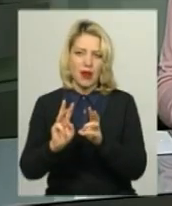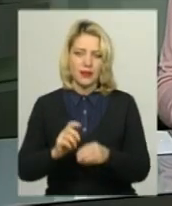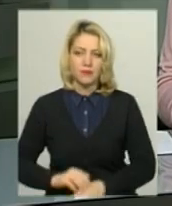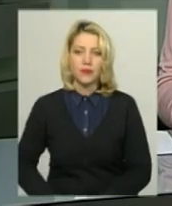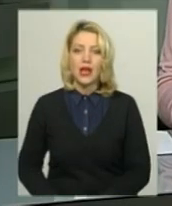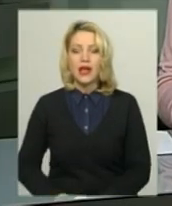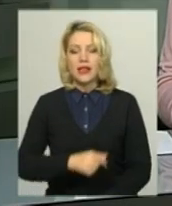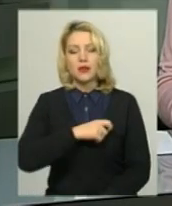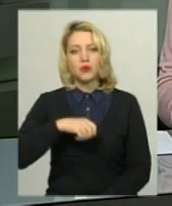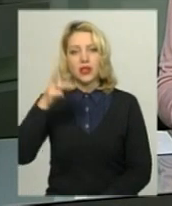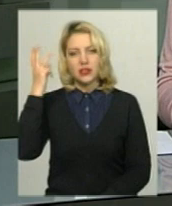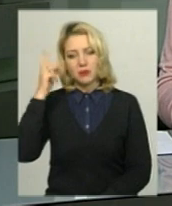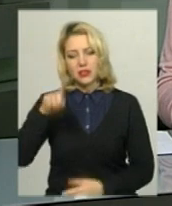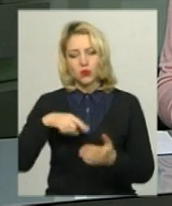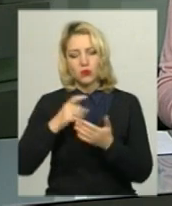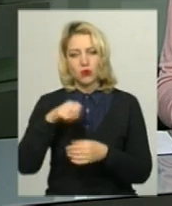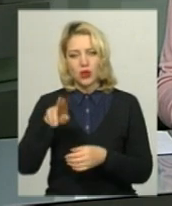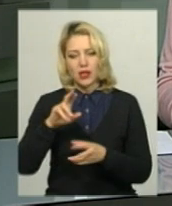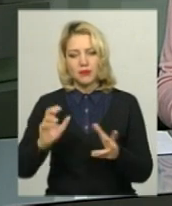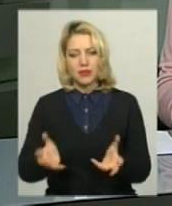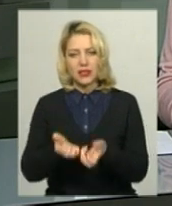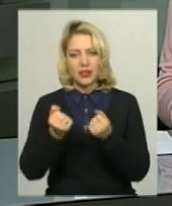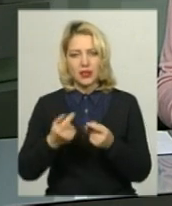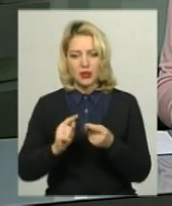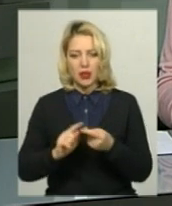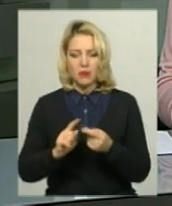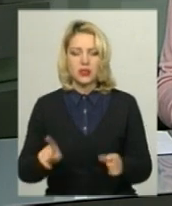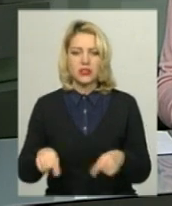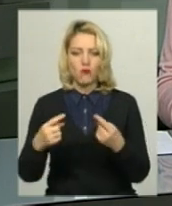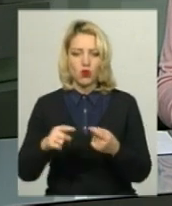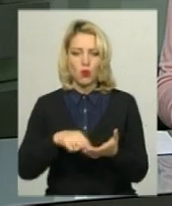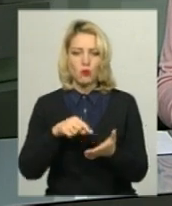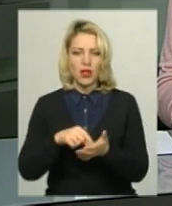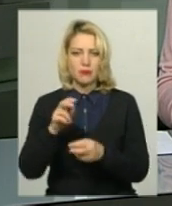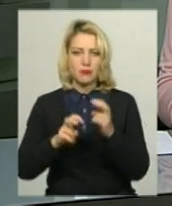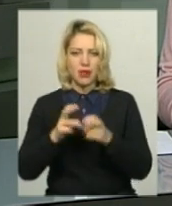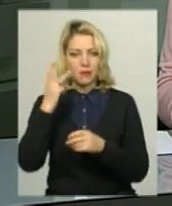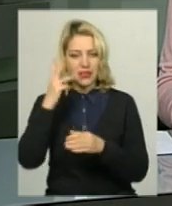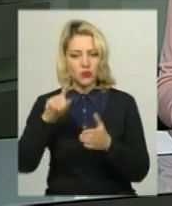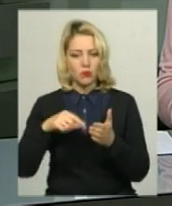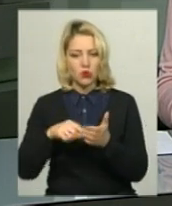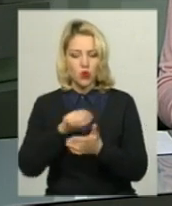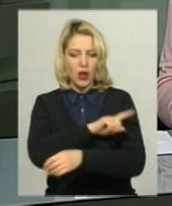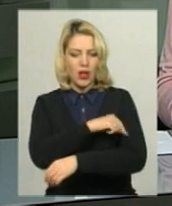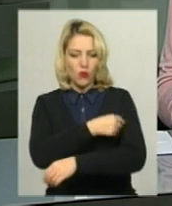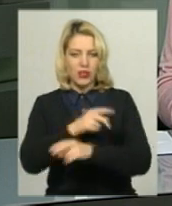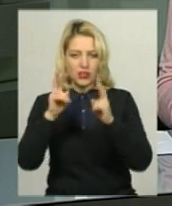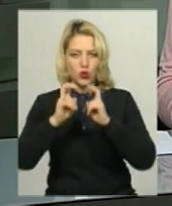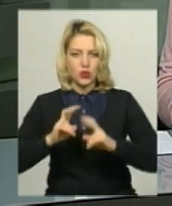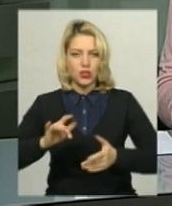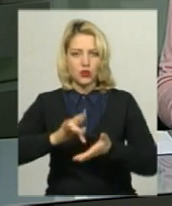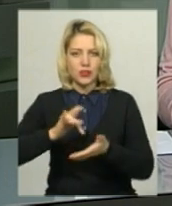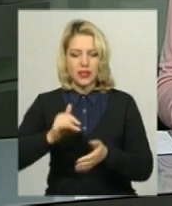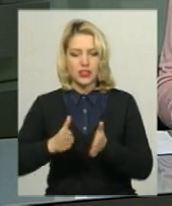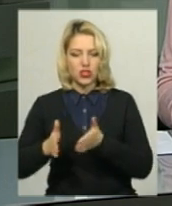Депутати Хмельницької міської ради підтримали створення комунального підприємства Хмельницького міського лікувально-діагностичного центру